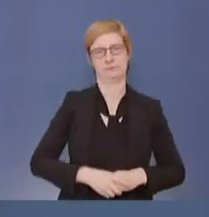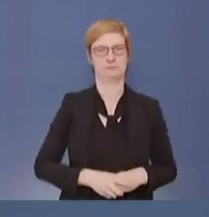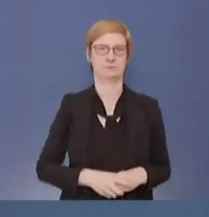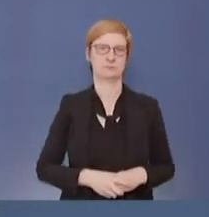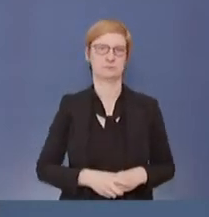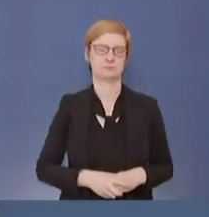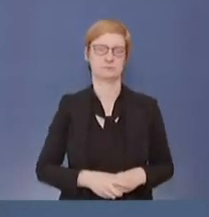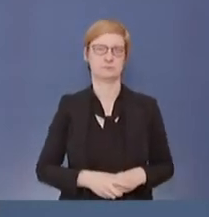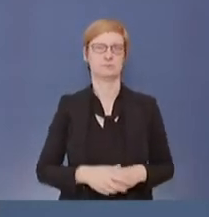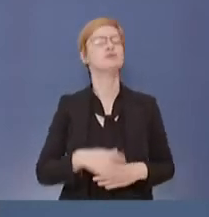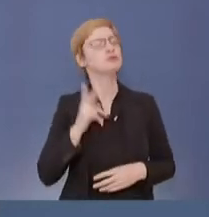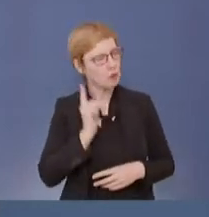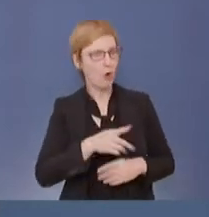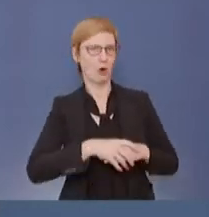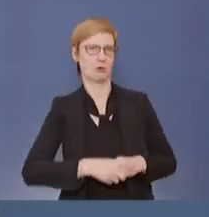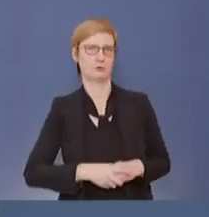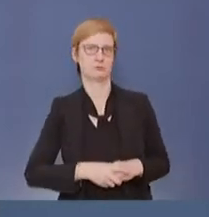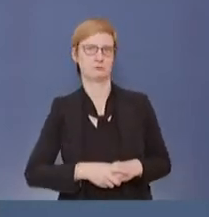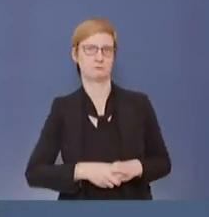Doch.